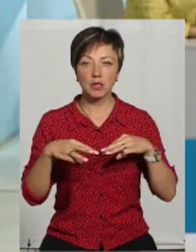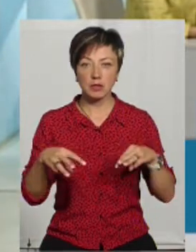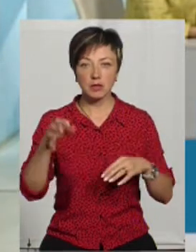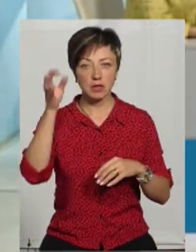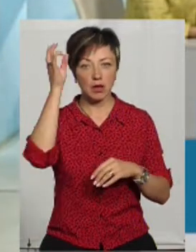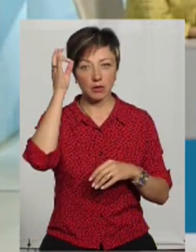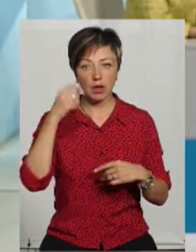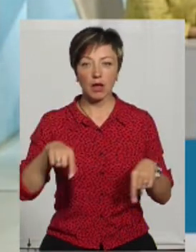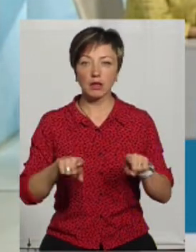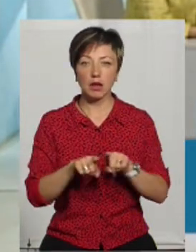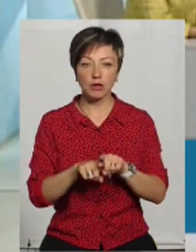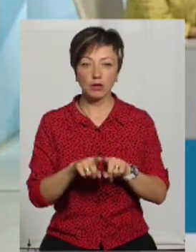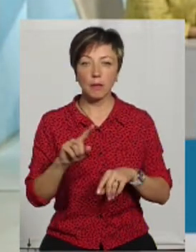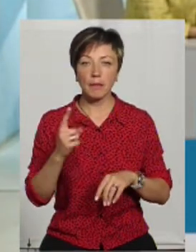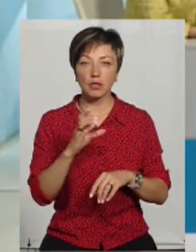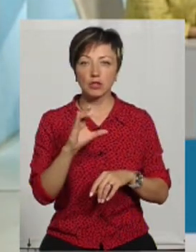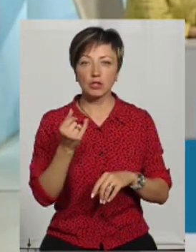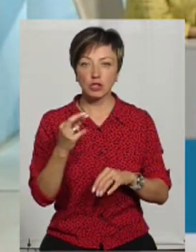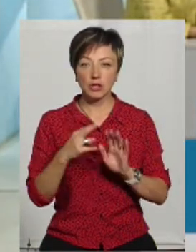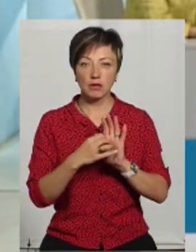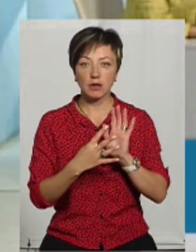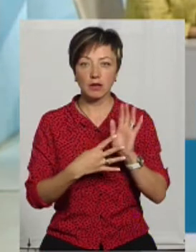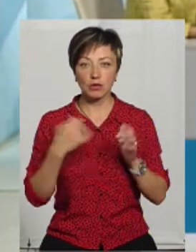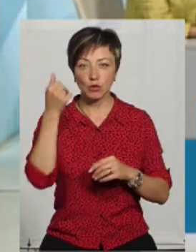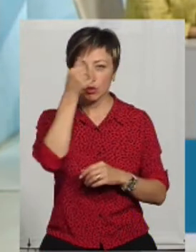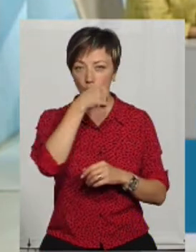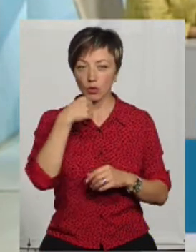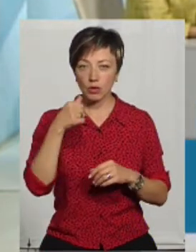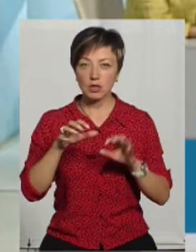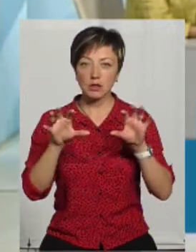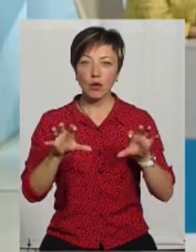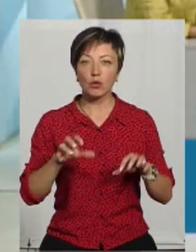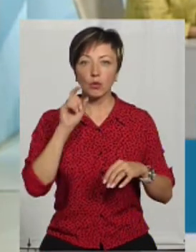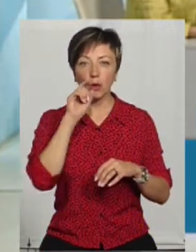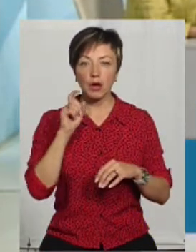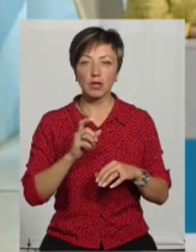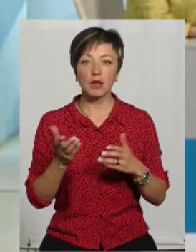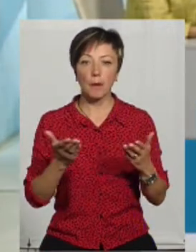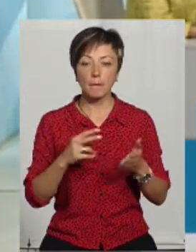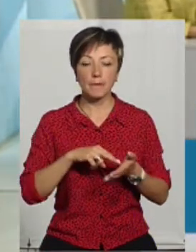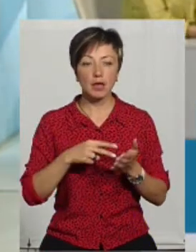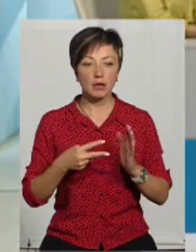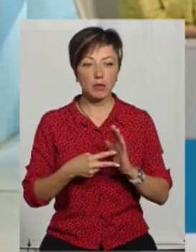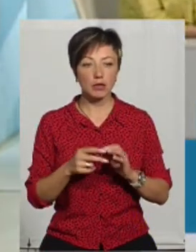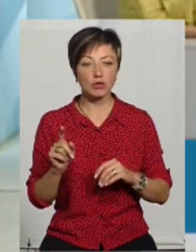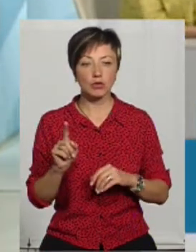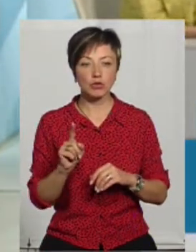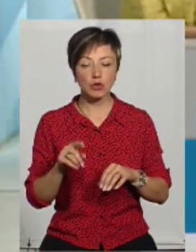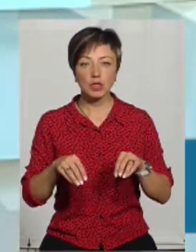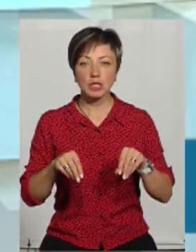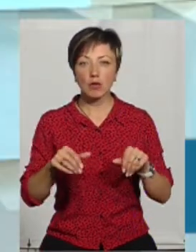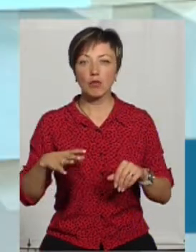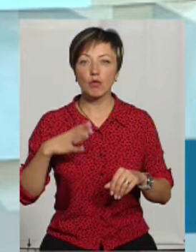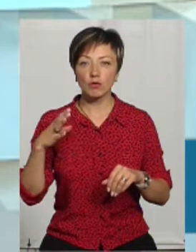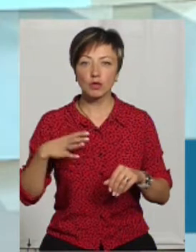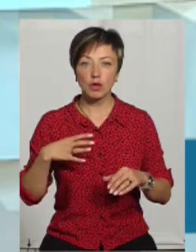згадував, а також 1 січня 2019 року вийшов закон України, яким передбачено, що землі